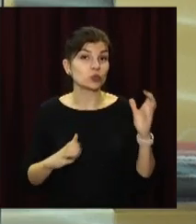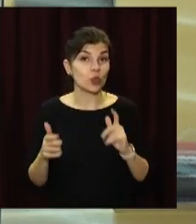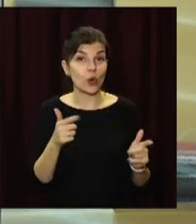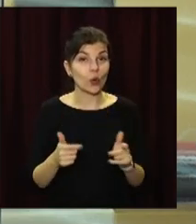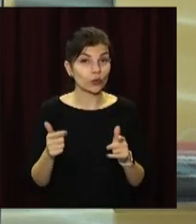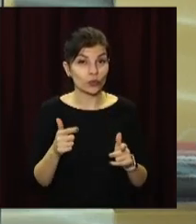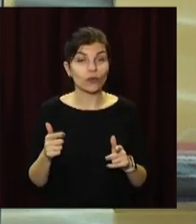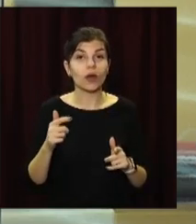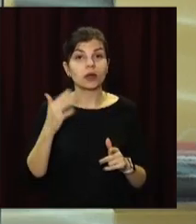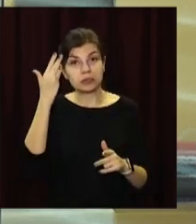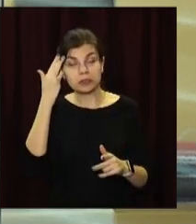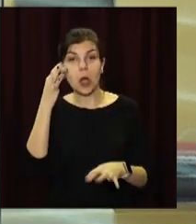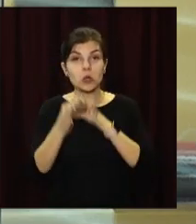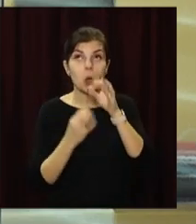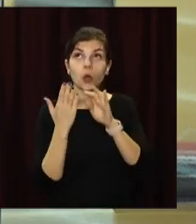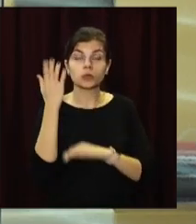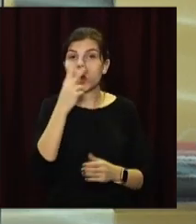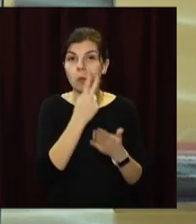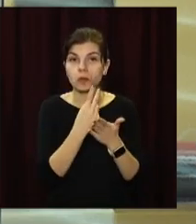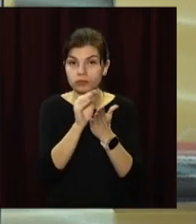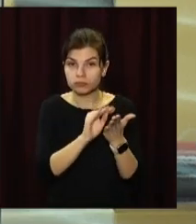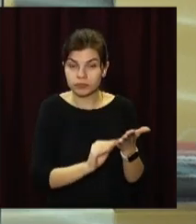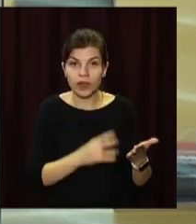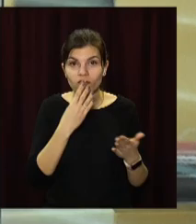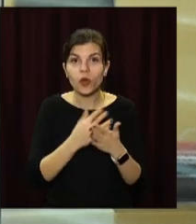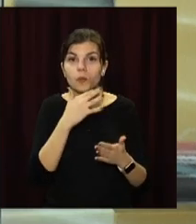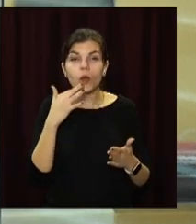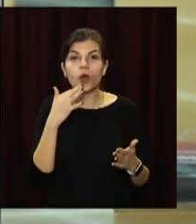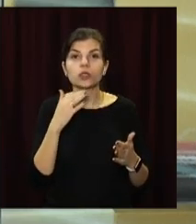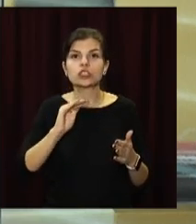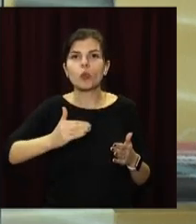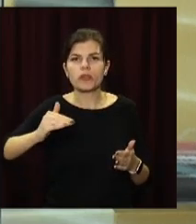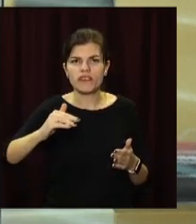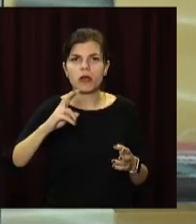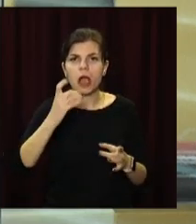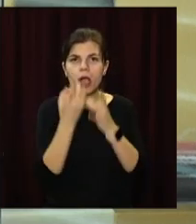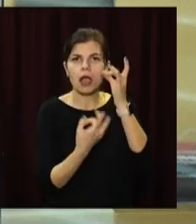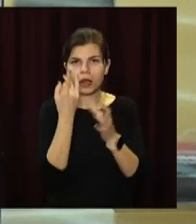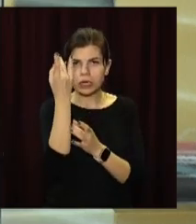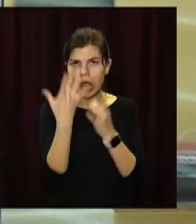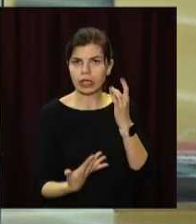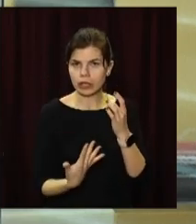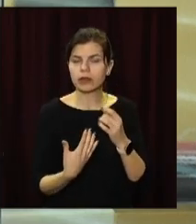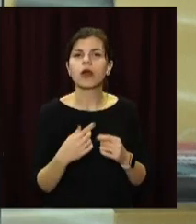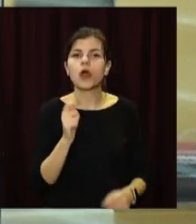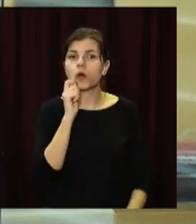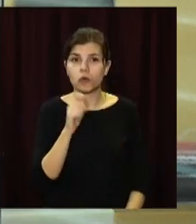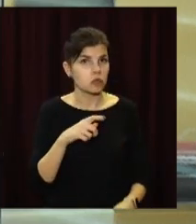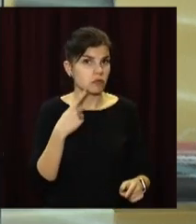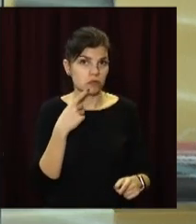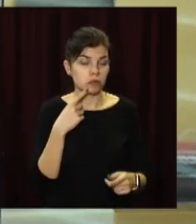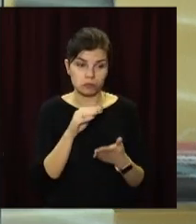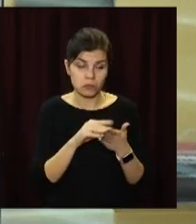підкорювати космос. Вони представили свою розробку багатоступеневу ракету. Подібних, кажуть аматори-проєктувальники, в Україні ще не